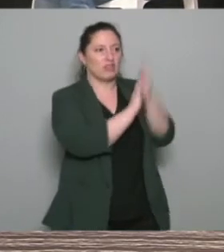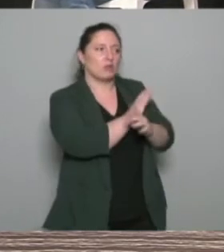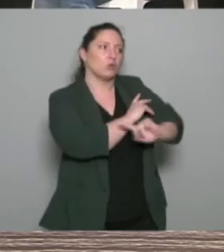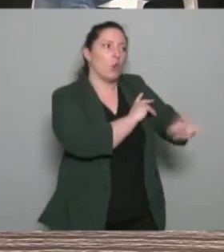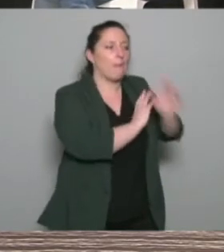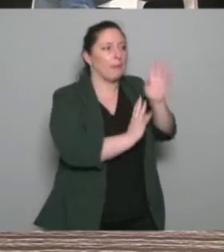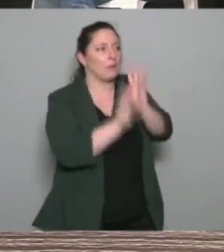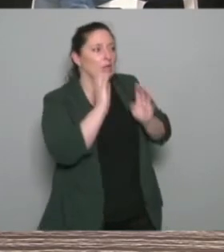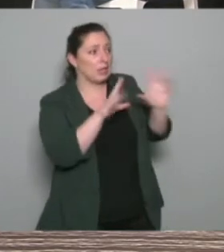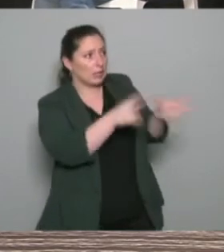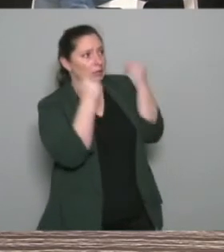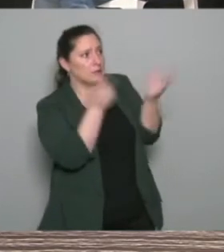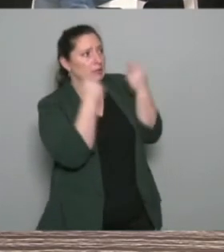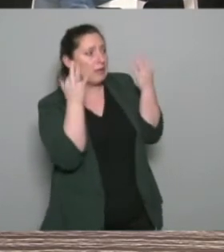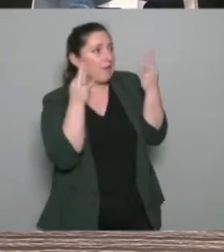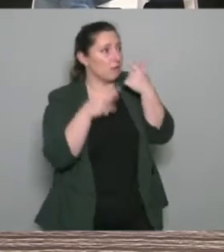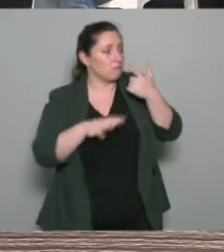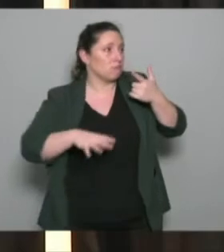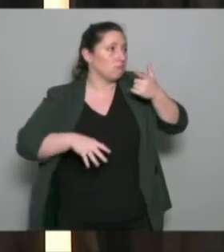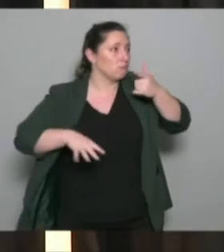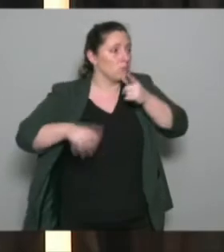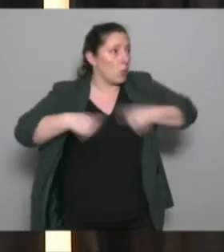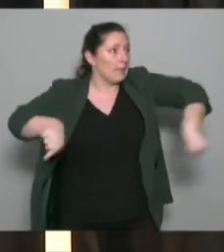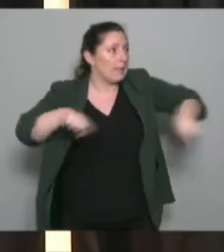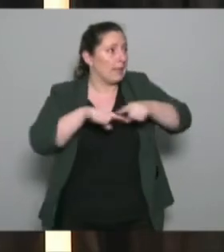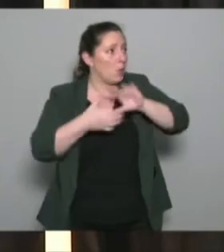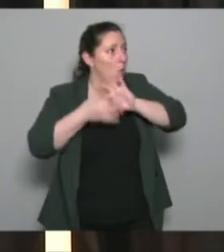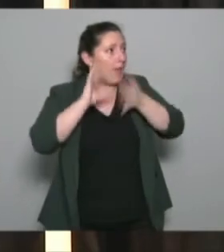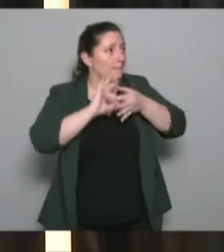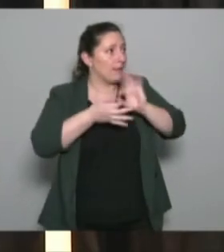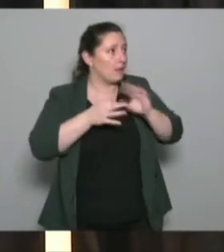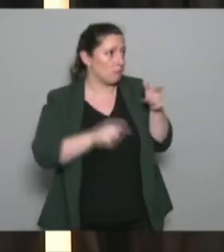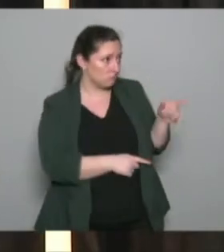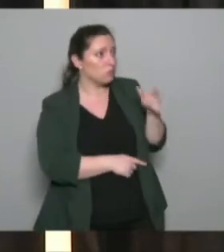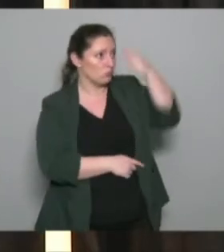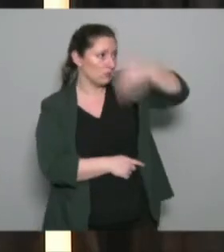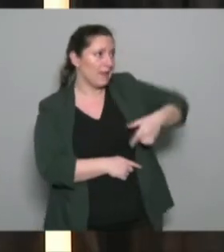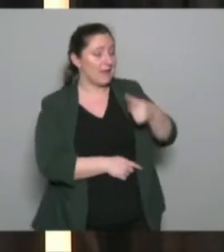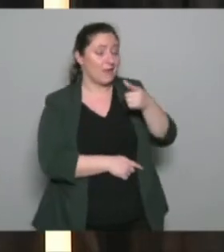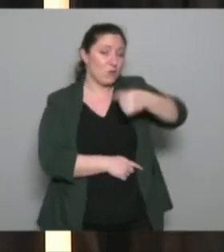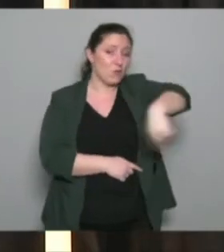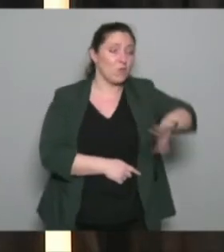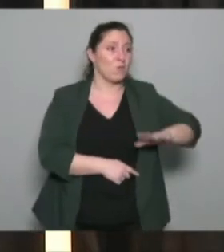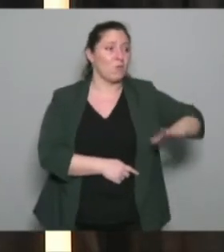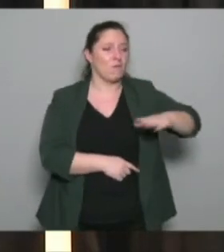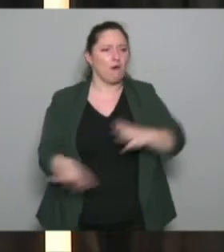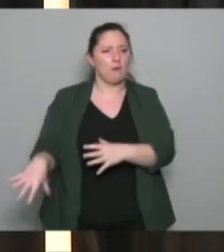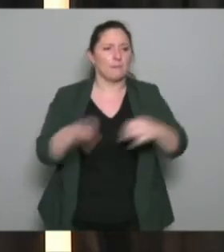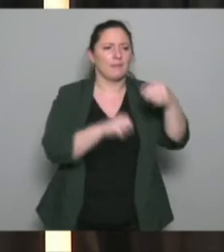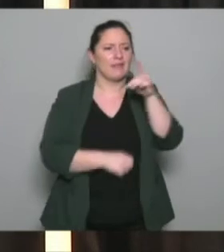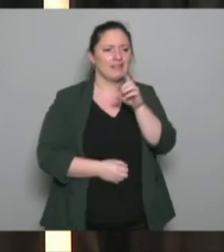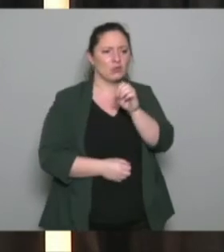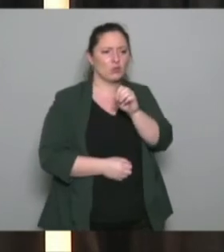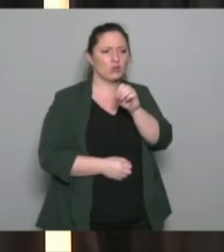services on va dire déconcentrés des GDOS qu'est-ce qu'ils cherchent puisqu'ils interviennent notamment ils recrutent les GDOS des éducateurs